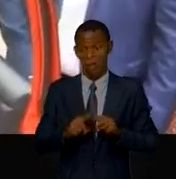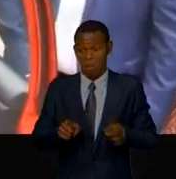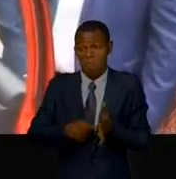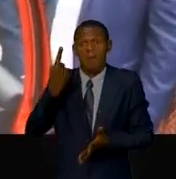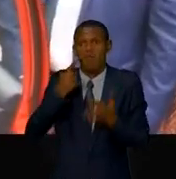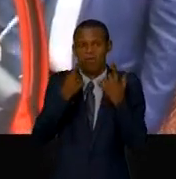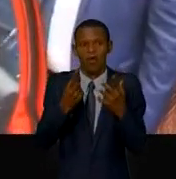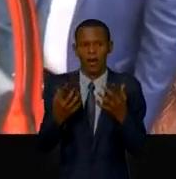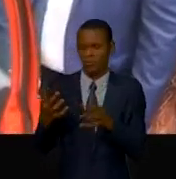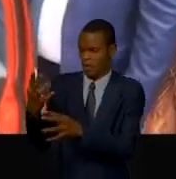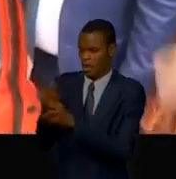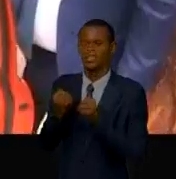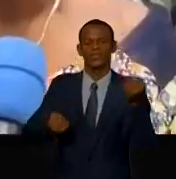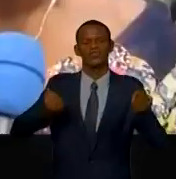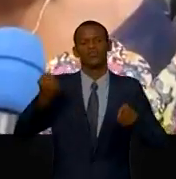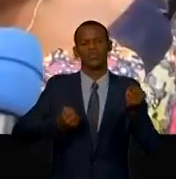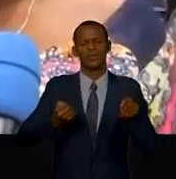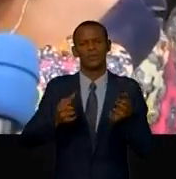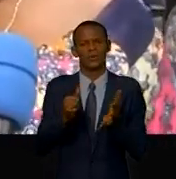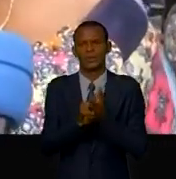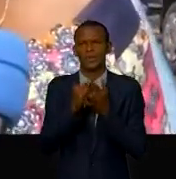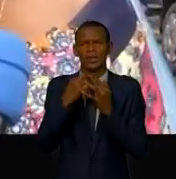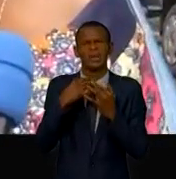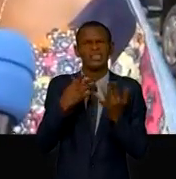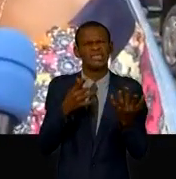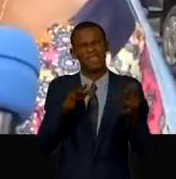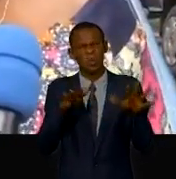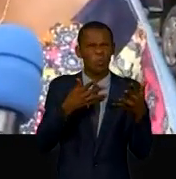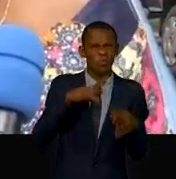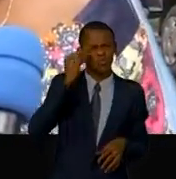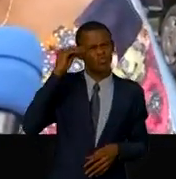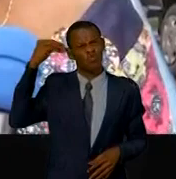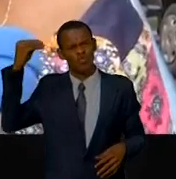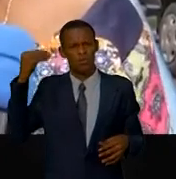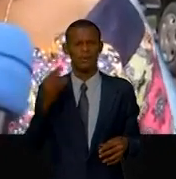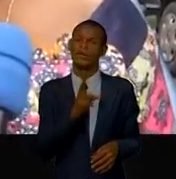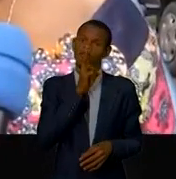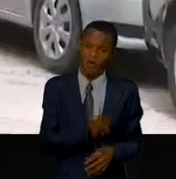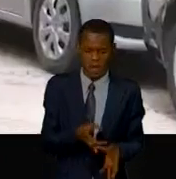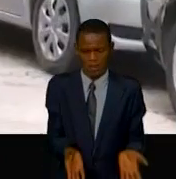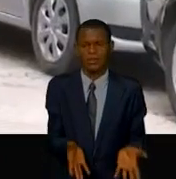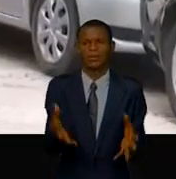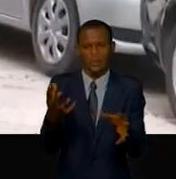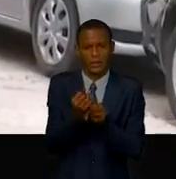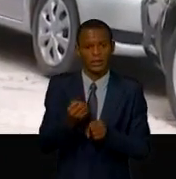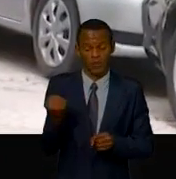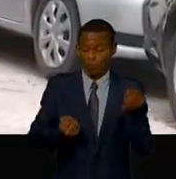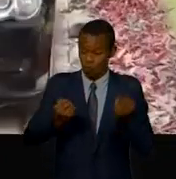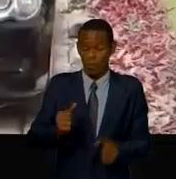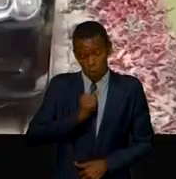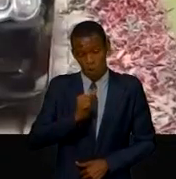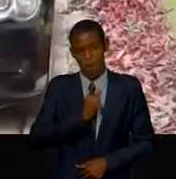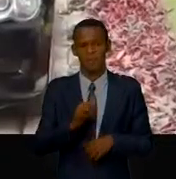voir que ce qui était comme un rêve, aujourd'hui, c'est la réalité. Je viens de toucher à ma voiture. L'acquisition de ce